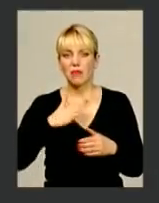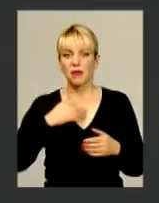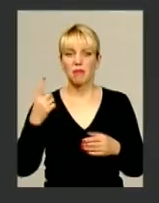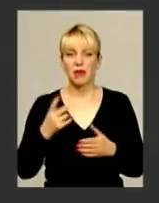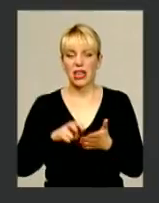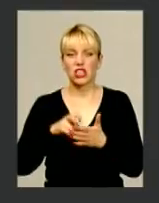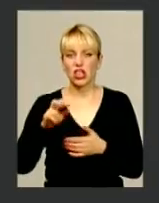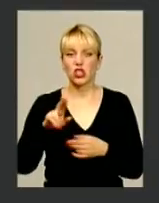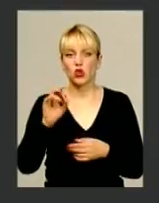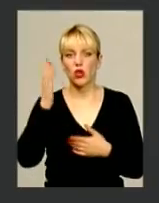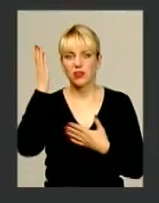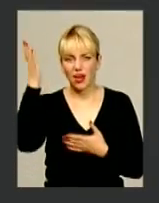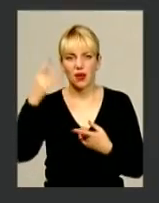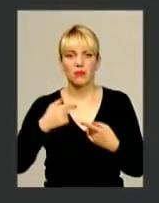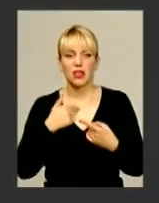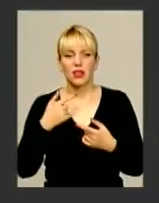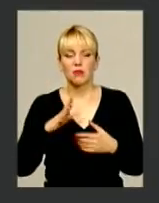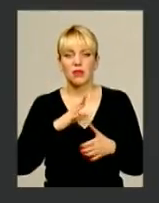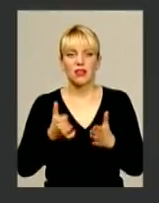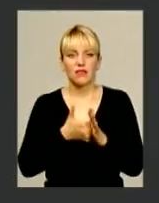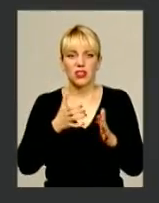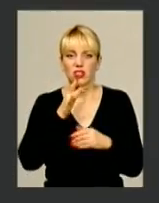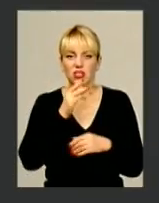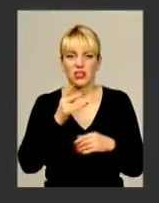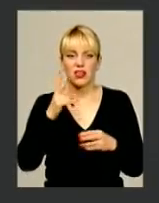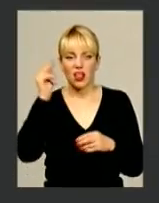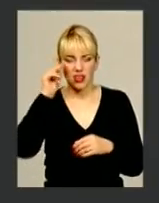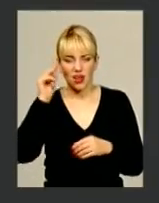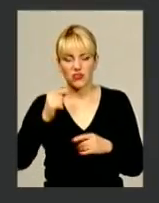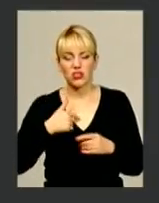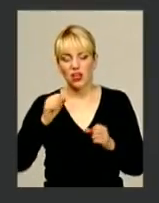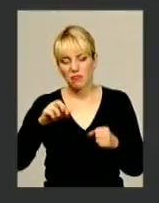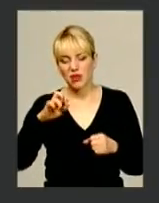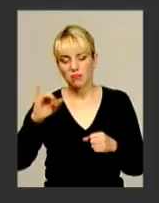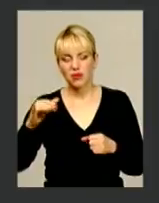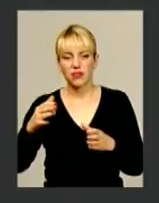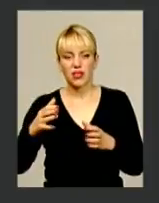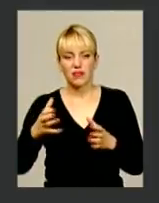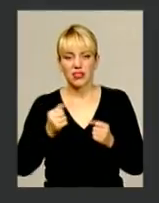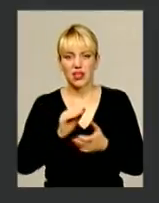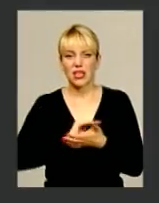тебе. Бо десь мені бракувало часу через навчання. Я міг би взяти і написати.